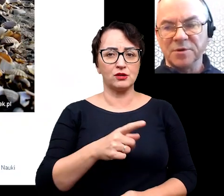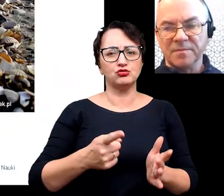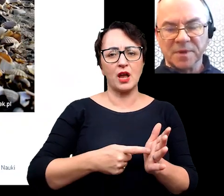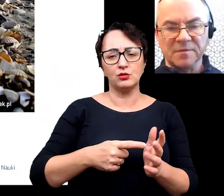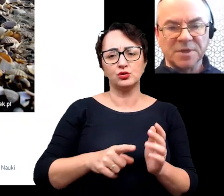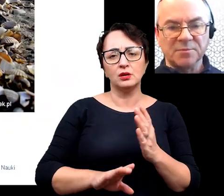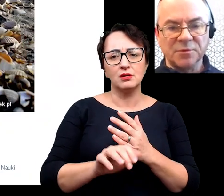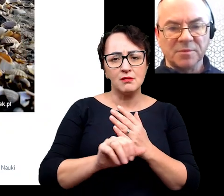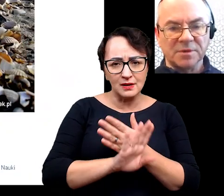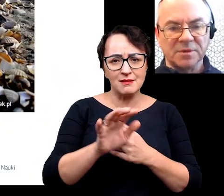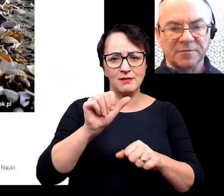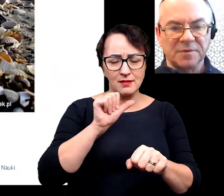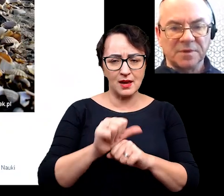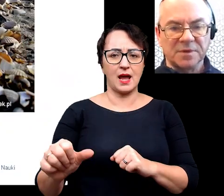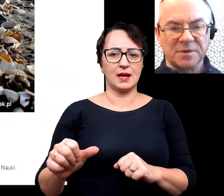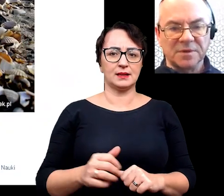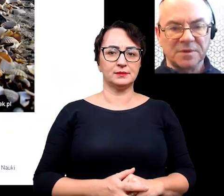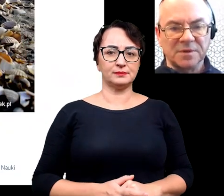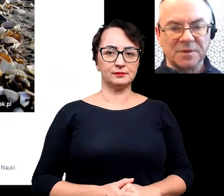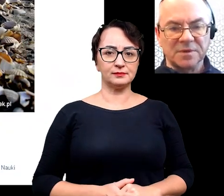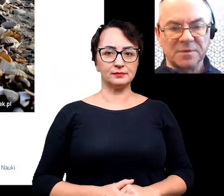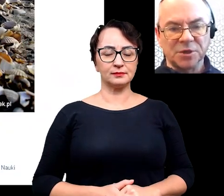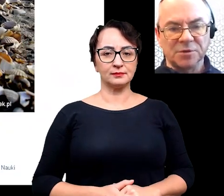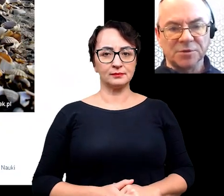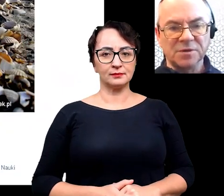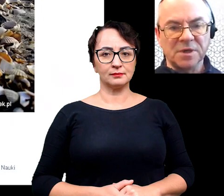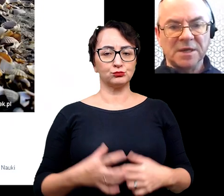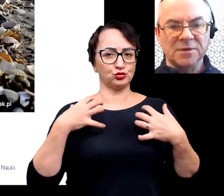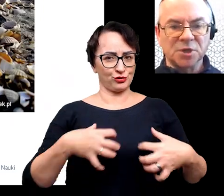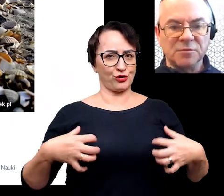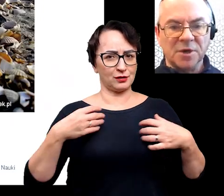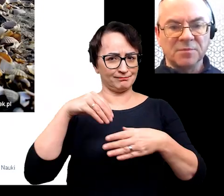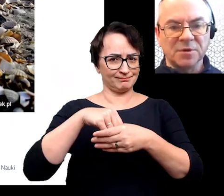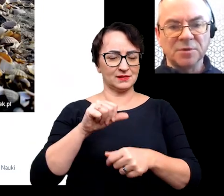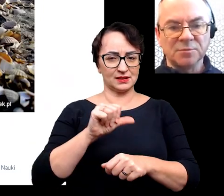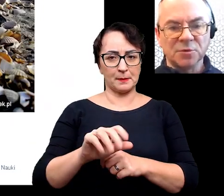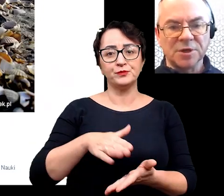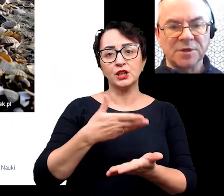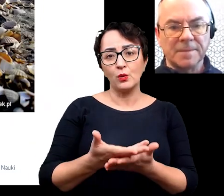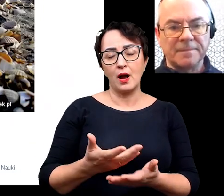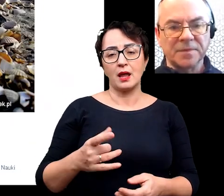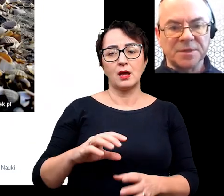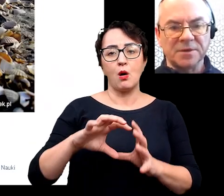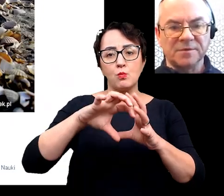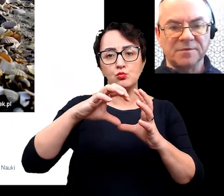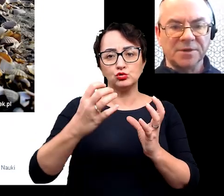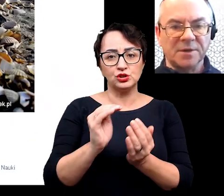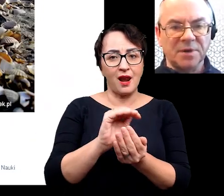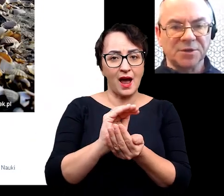często występują w przyrodzie. Przykładem mogą być muszle